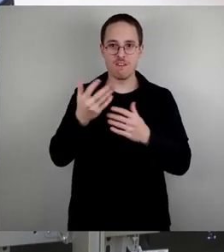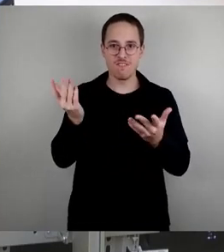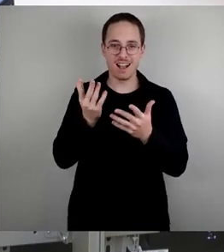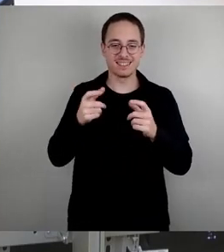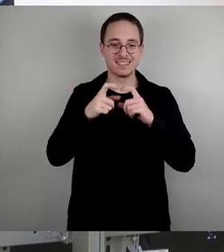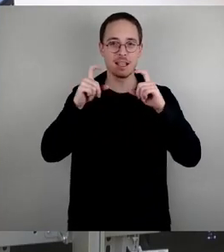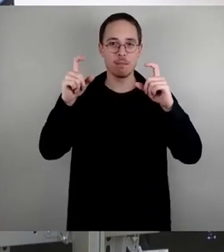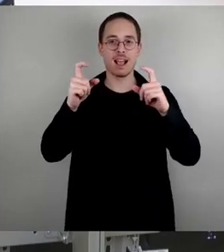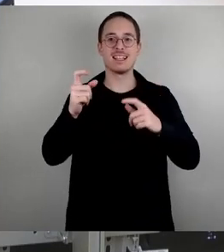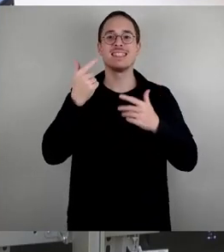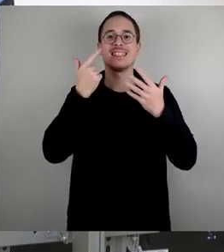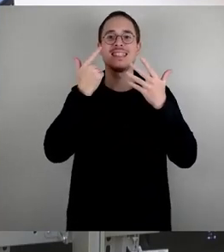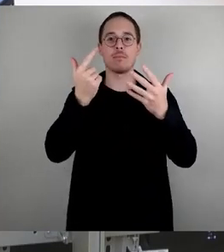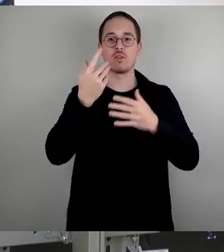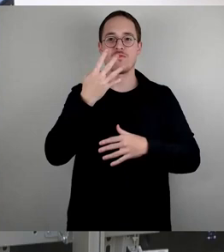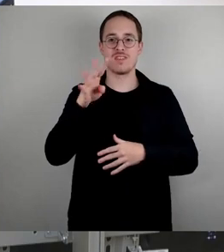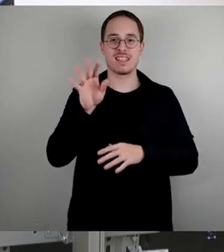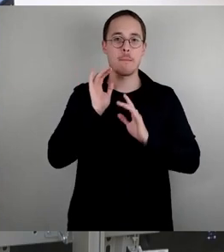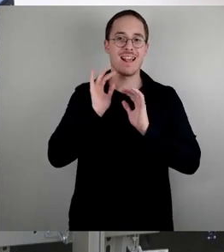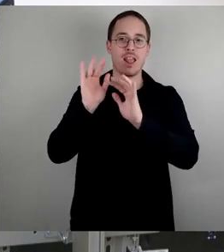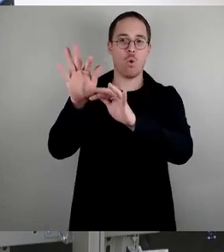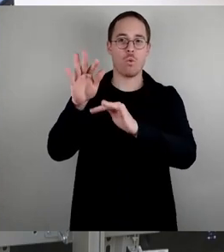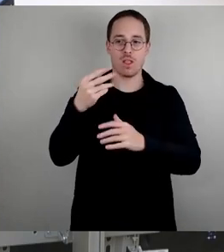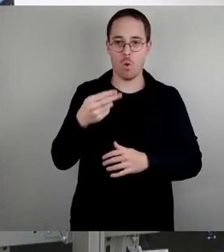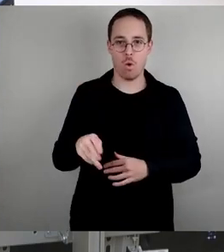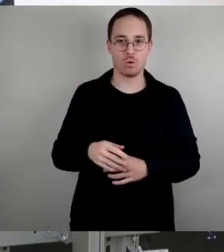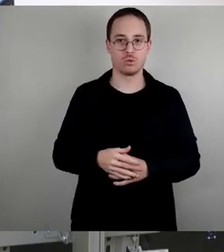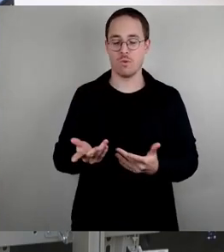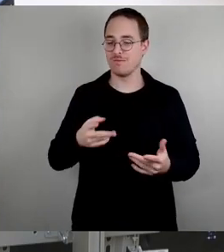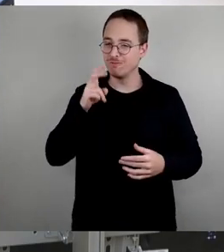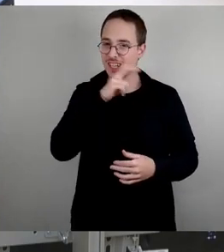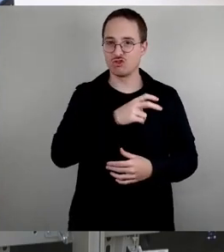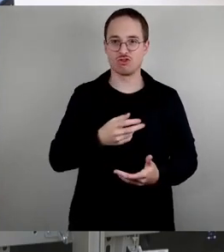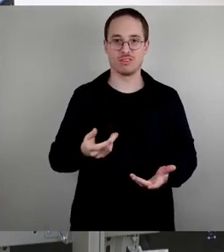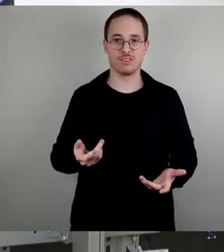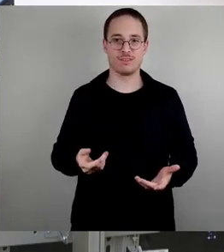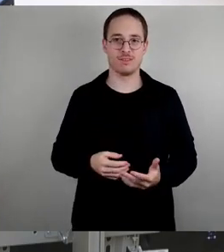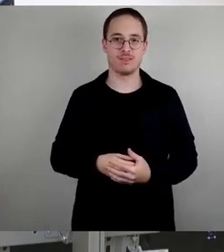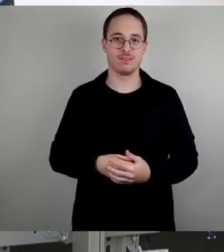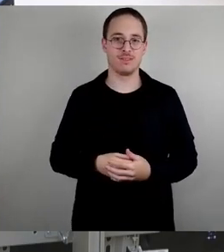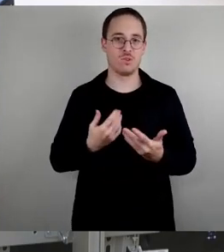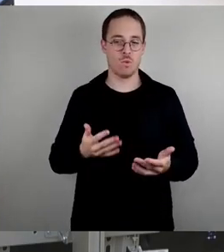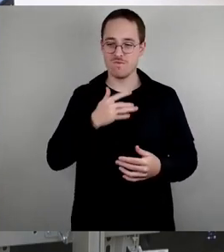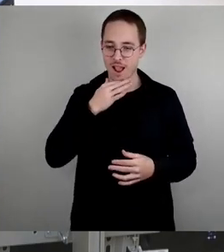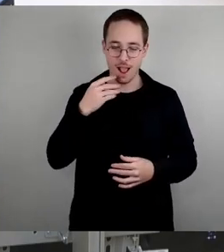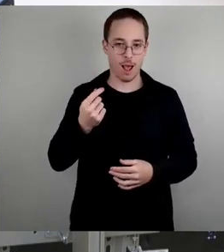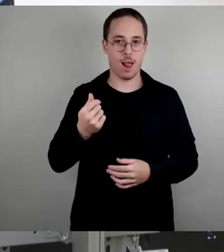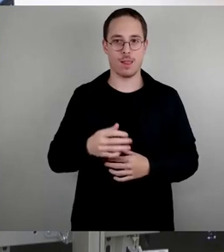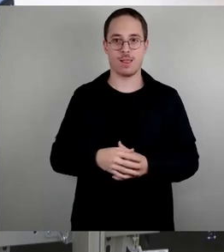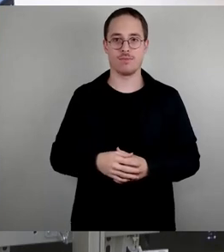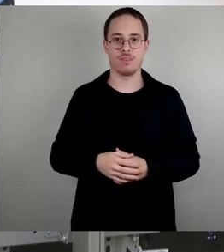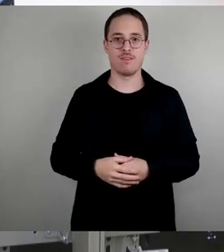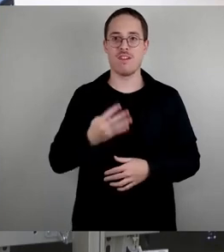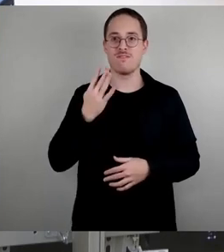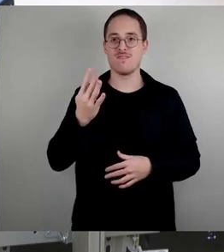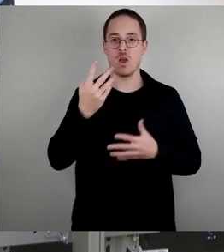diese Summe, wahnsinnig viel Geld, knappe 84 Euro pro Dresdner Einwohner, einfach mal